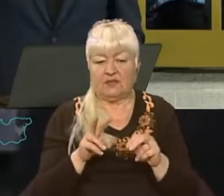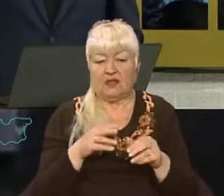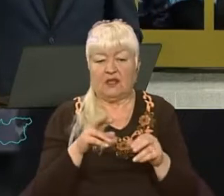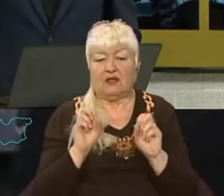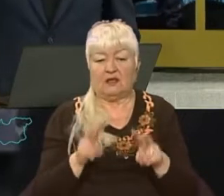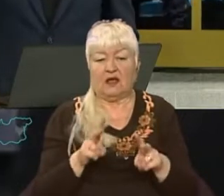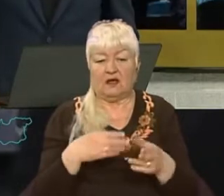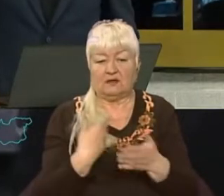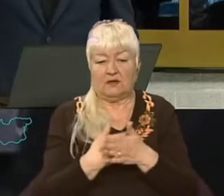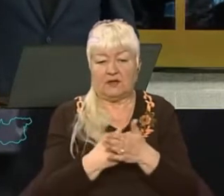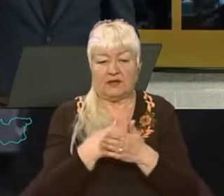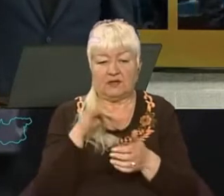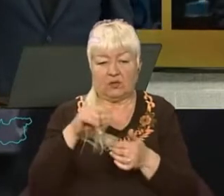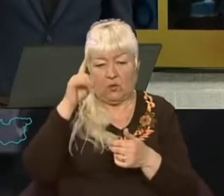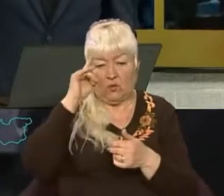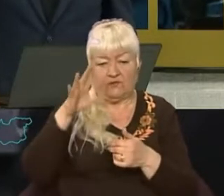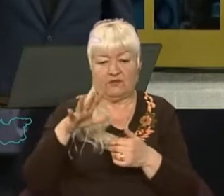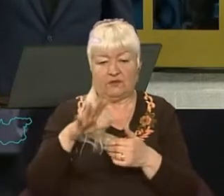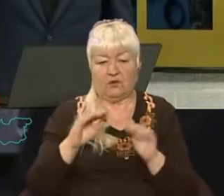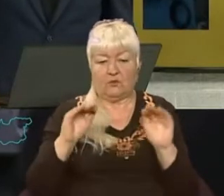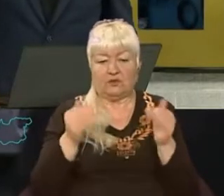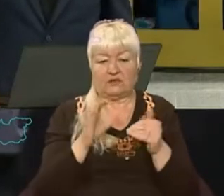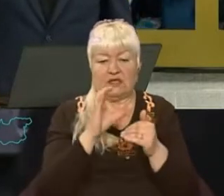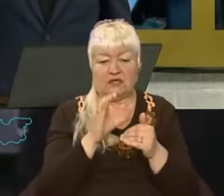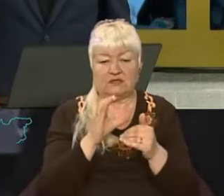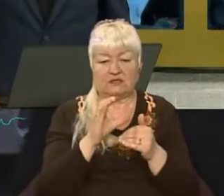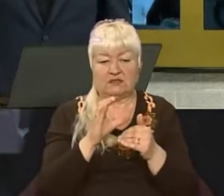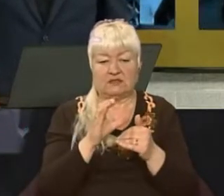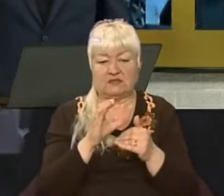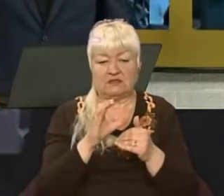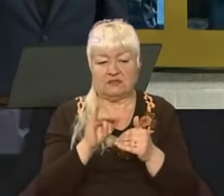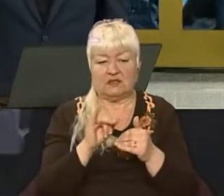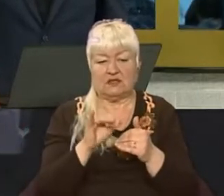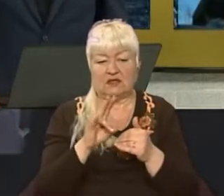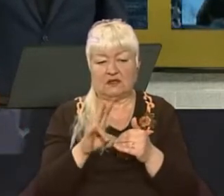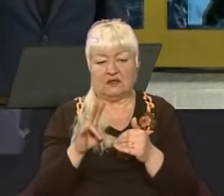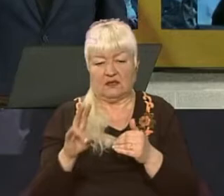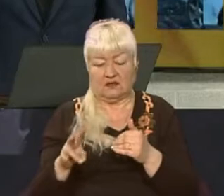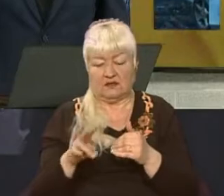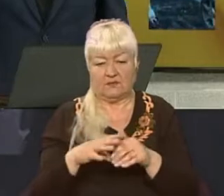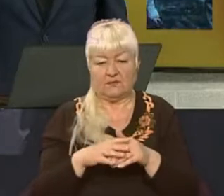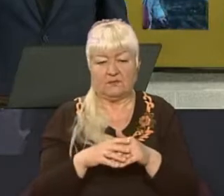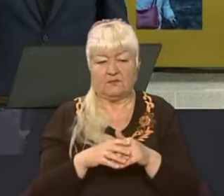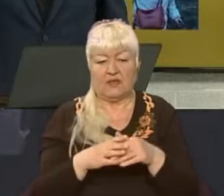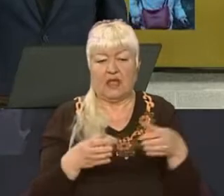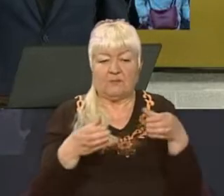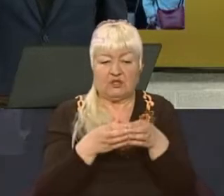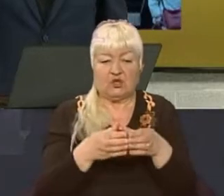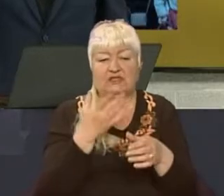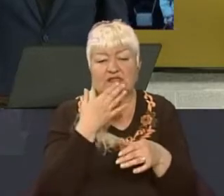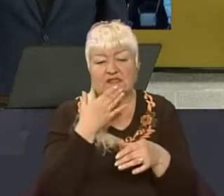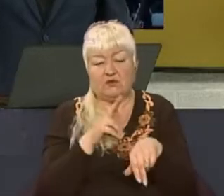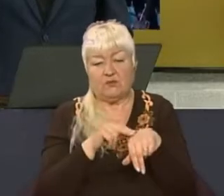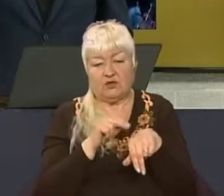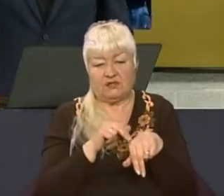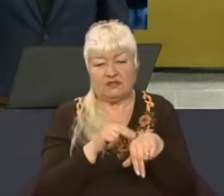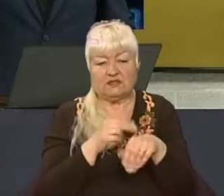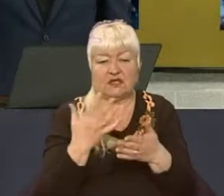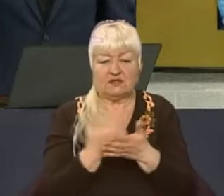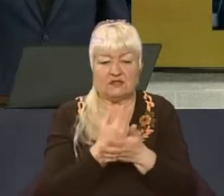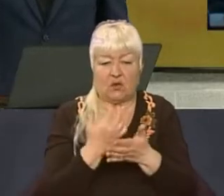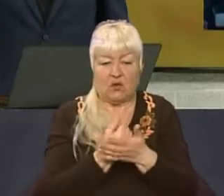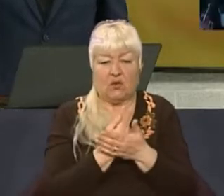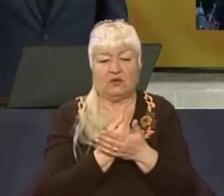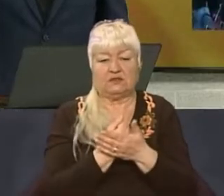наприклад, у відомому сюжеті з СІНН. Але хочу відзначити, що підрозділи національної поліції знаходять,